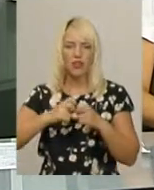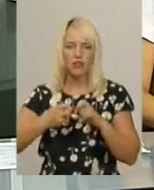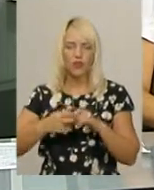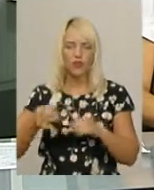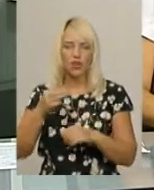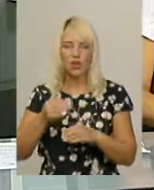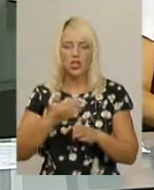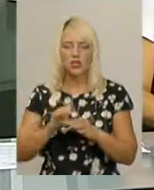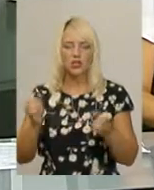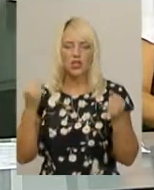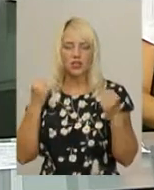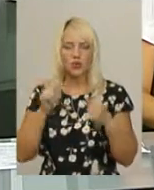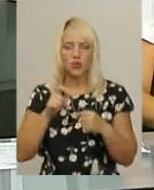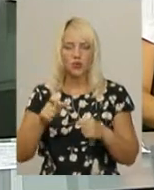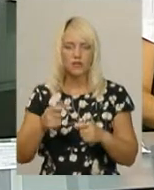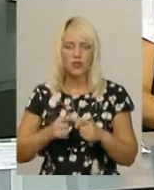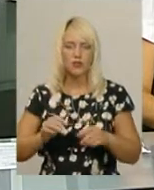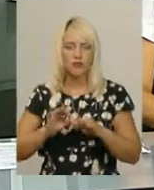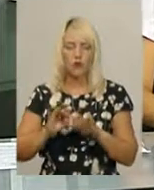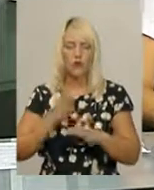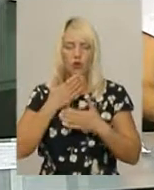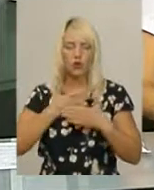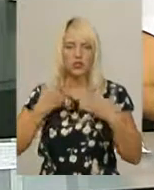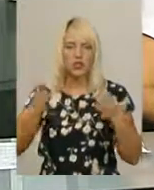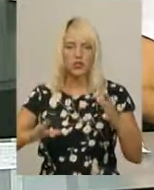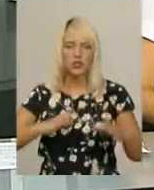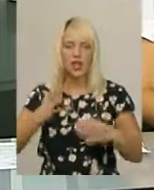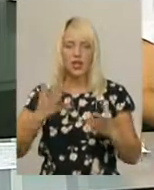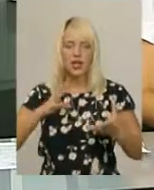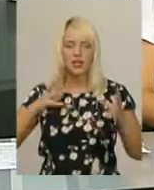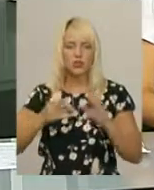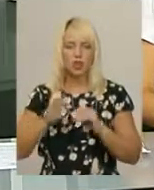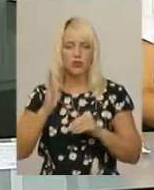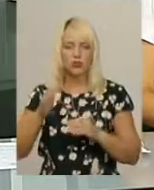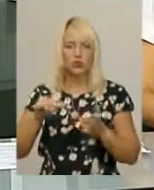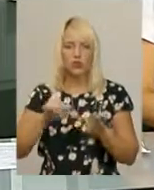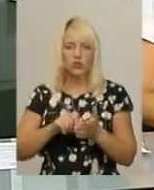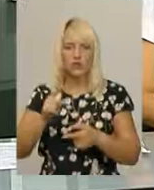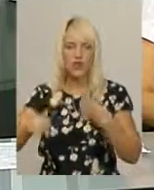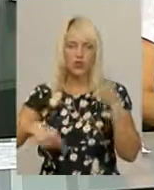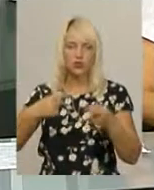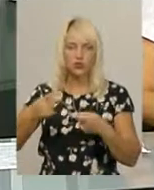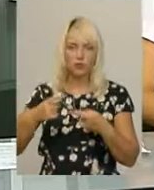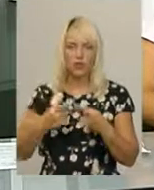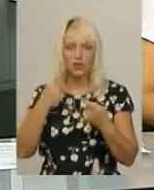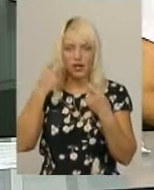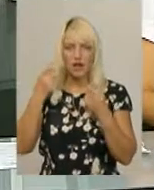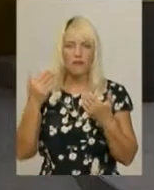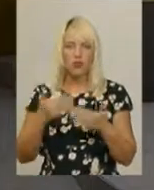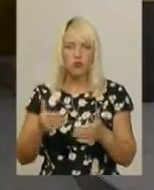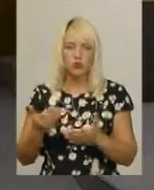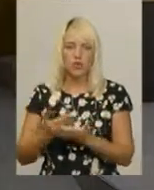спортсменів провела останнє перед виїздом тренування. А з якими результатами вони виступлять, дізнайтеся з наших наступних інформаційних випусків.